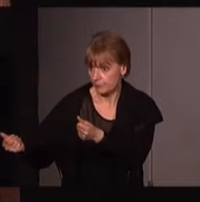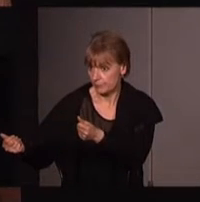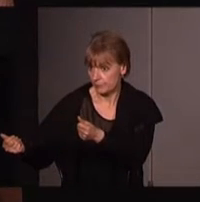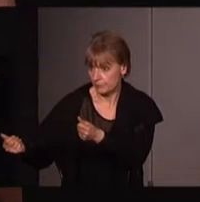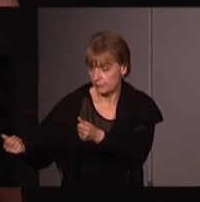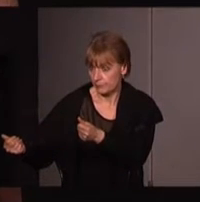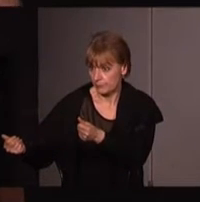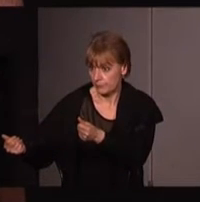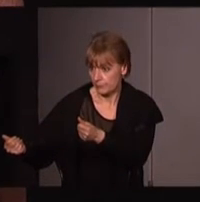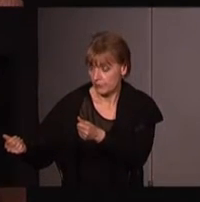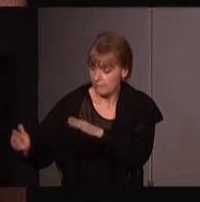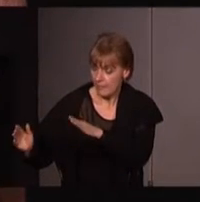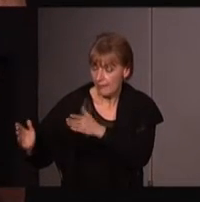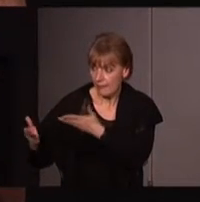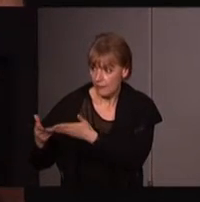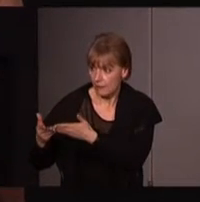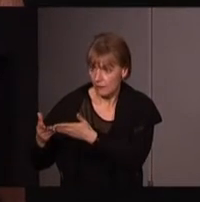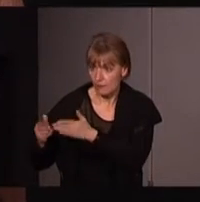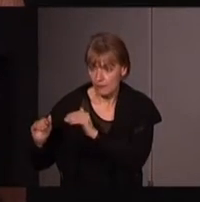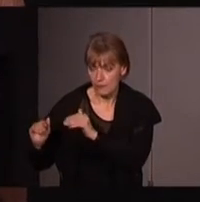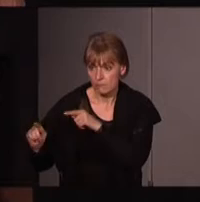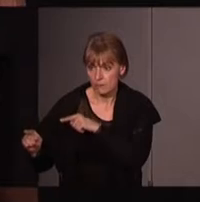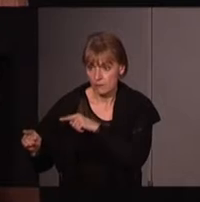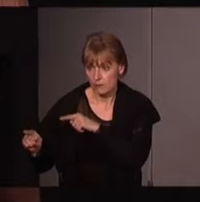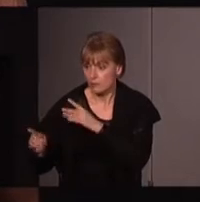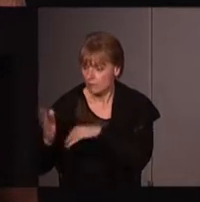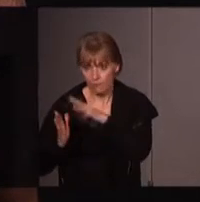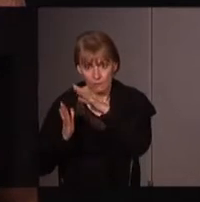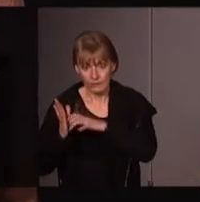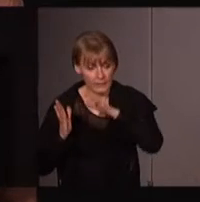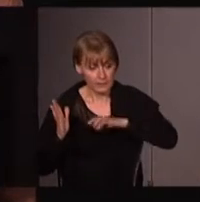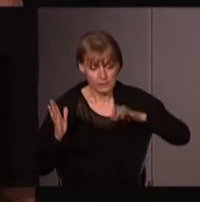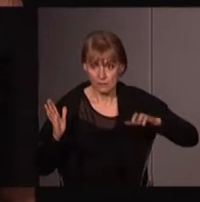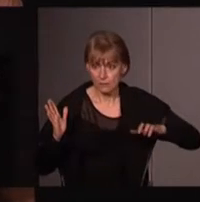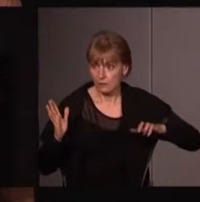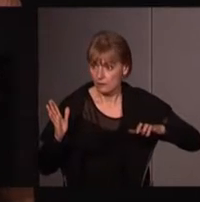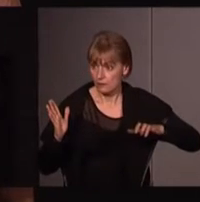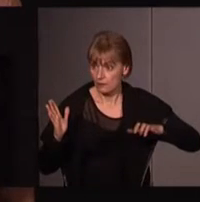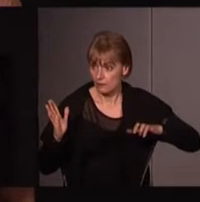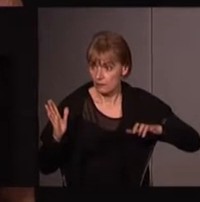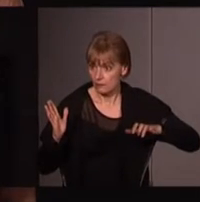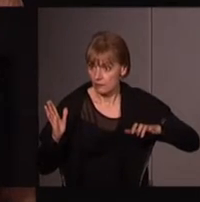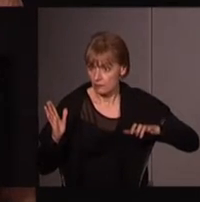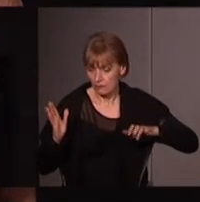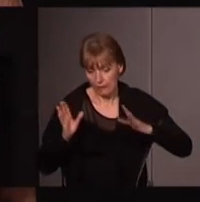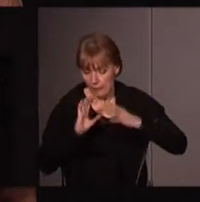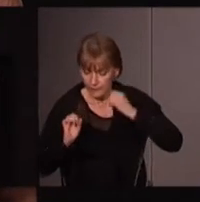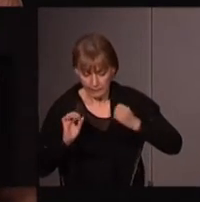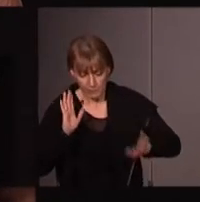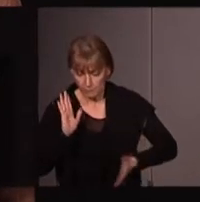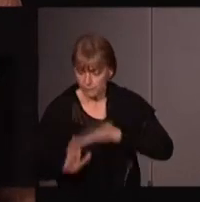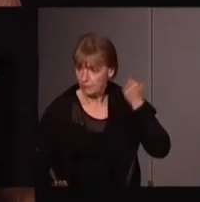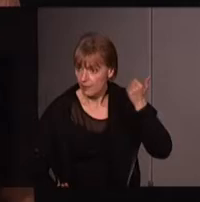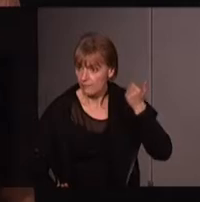s'éteint historiquement, mais il disparaît aussi des textes, et des textes notamment académiques, sur l'éco